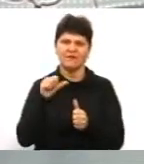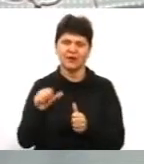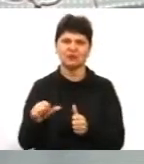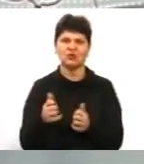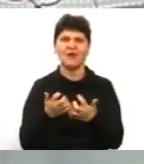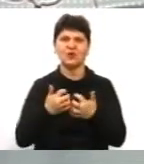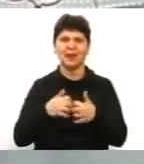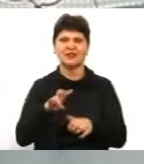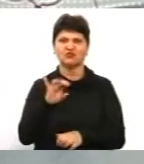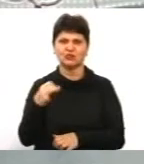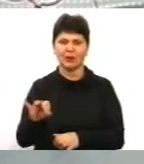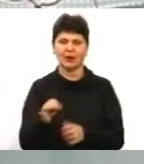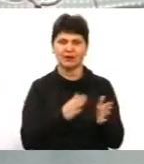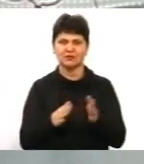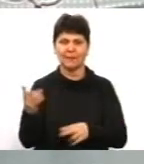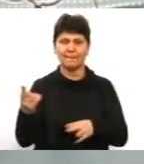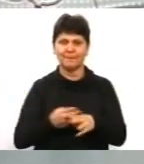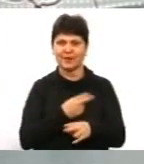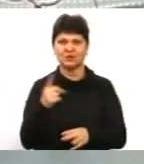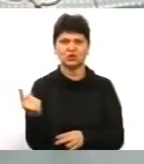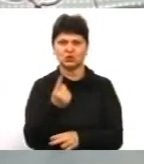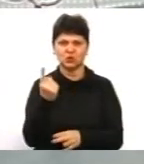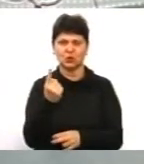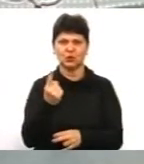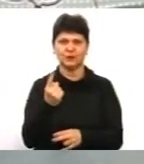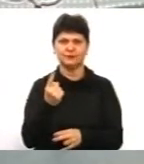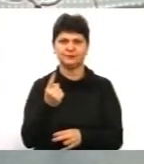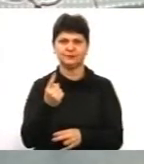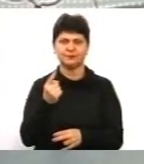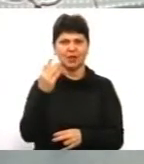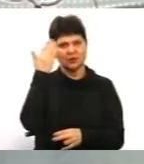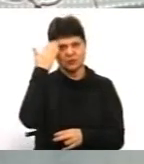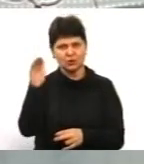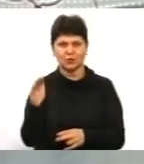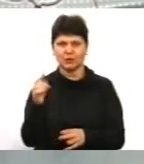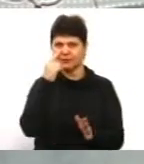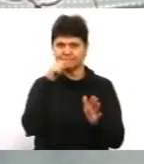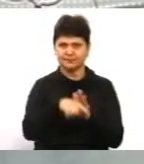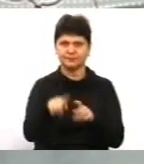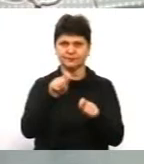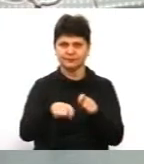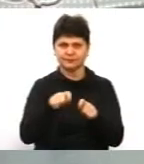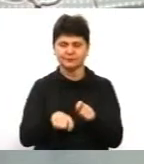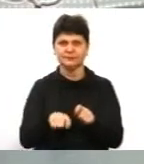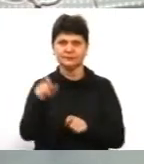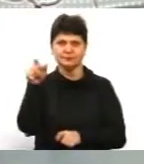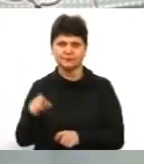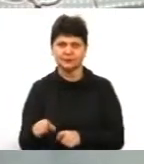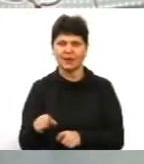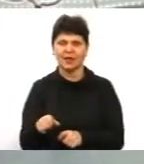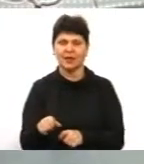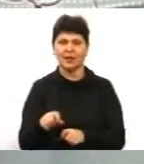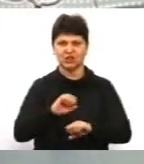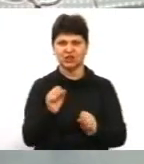без жодного доступу сторонніх осіб чи інспекторів до вимірювання